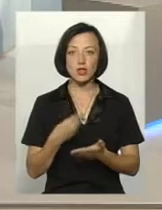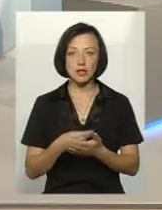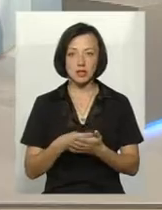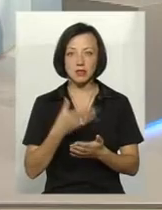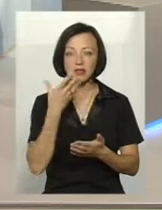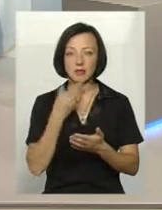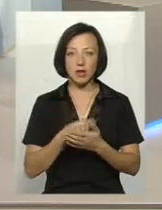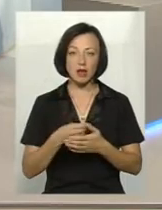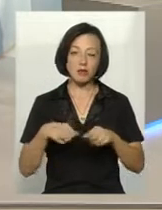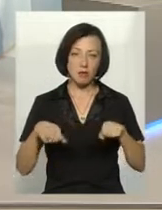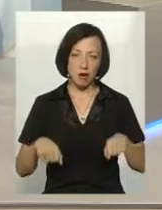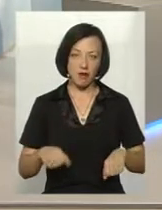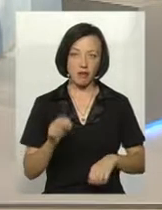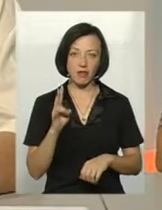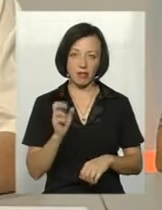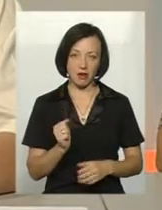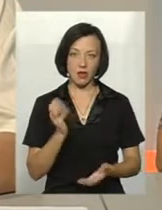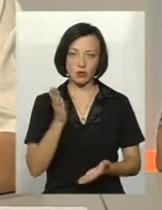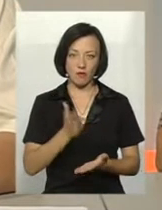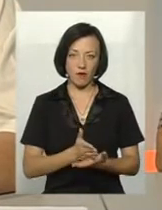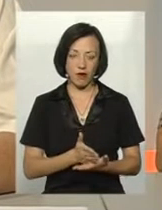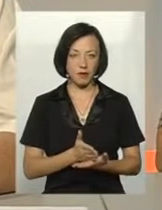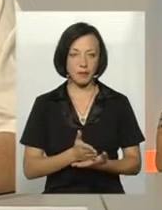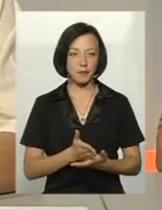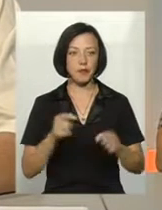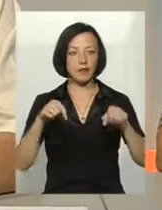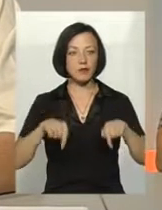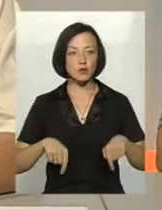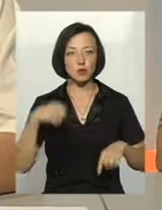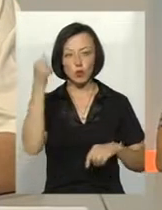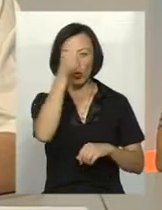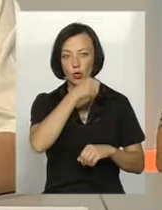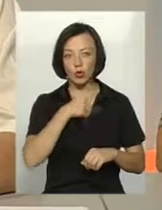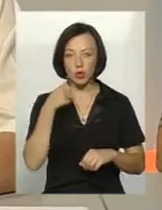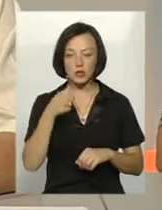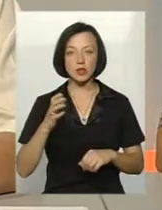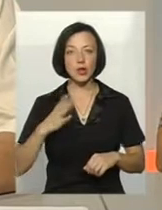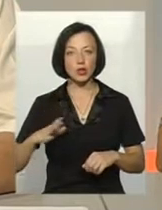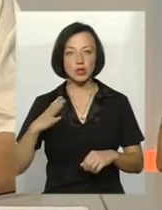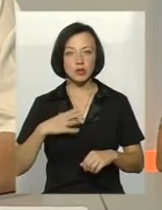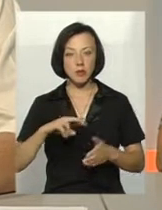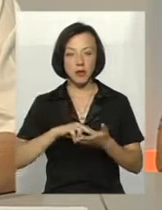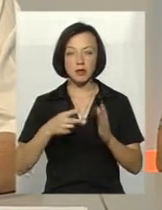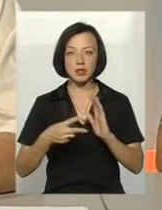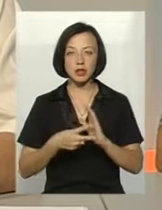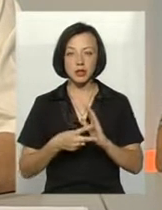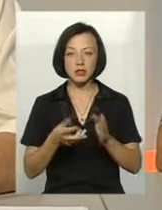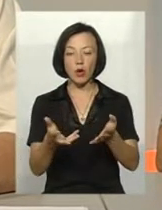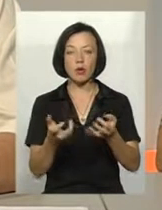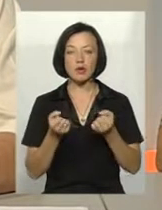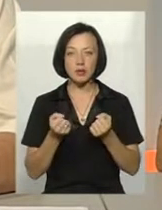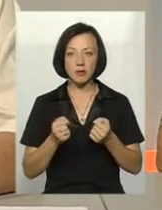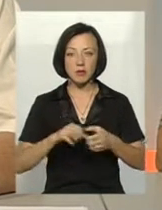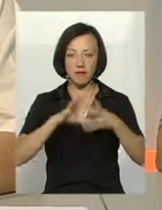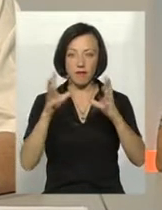право на життя, так скажемо. В цьому році очікується, передбачається отримати